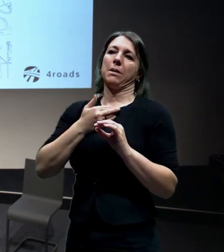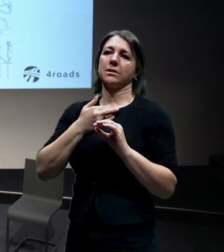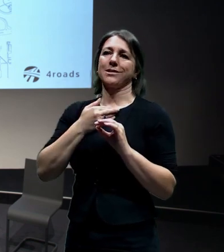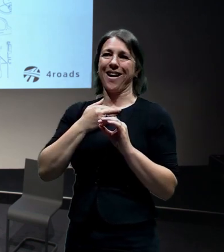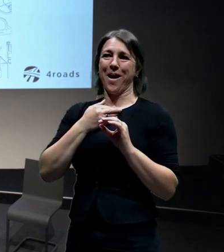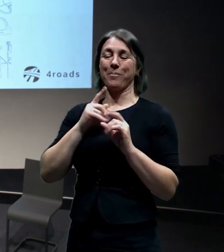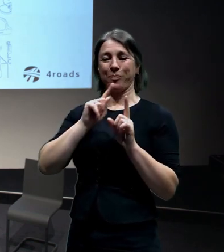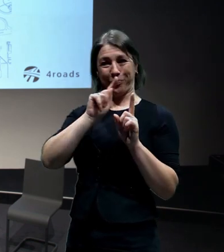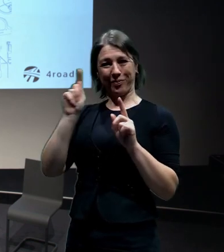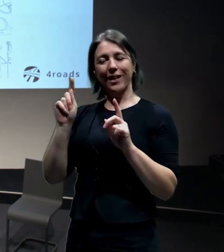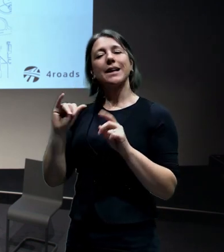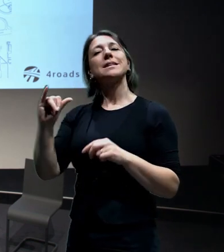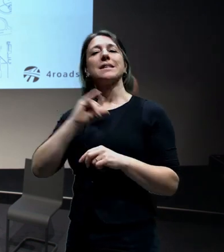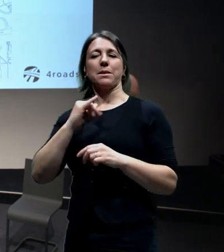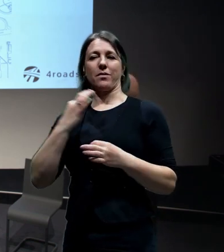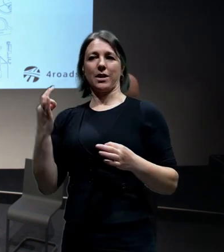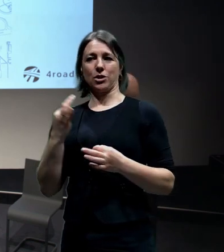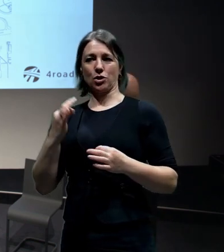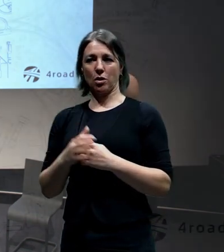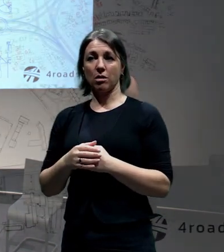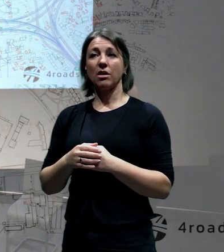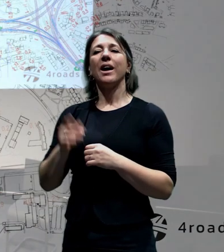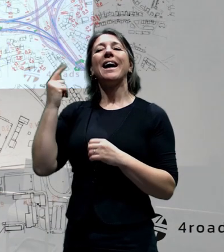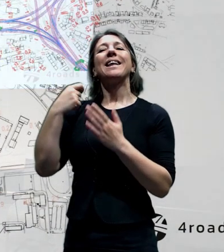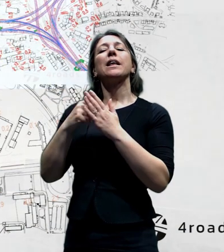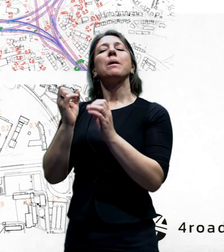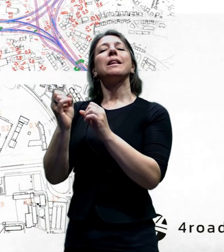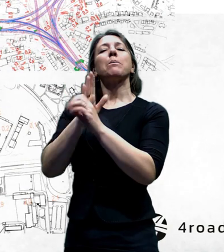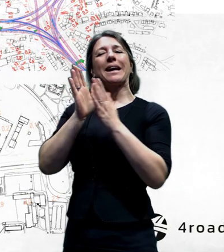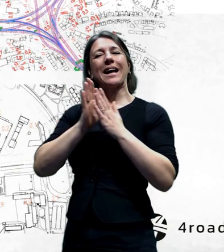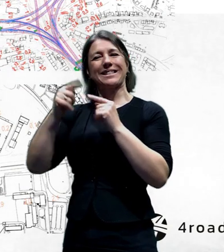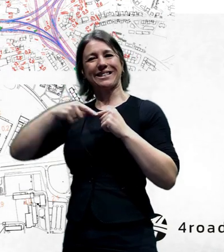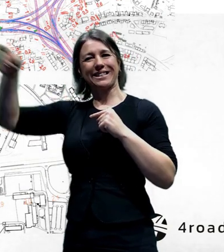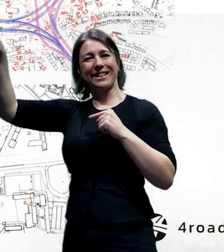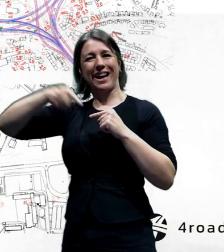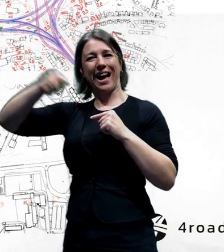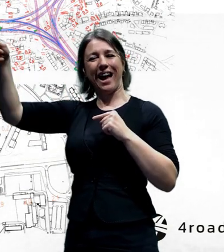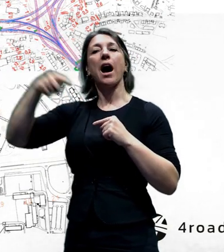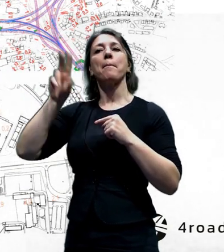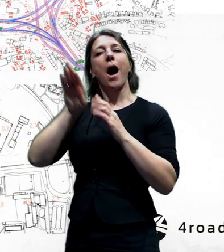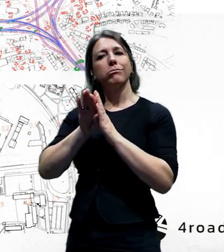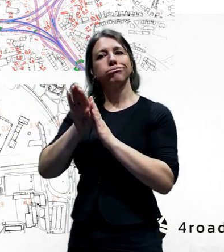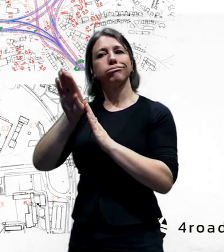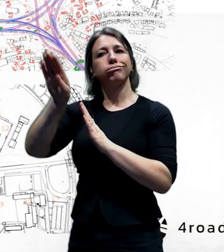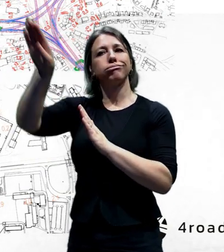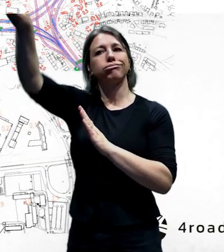že vzhledem k tomu, že celá Liberecká už v současném stavu nám stoupá a my potřebujeme